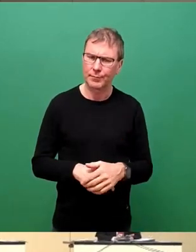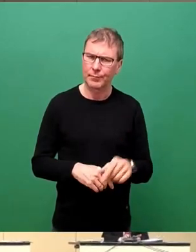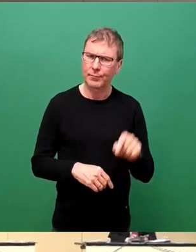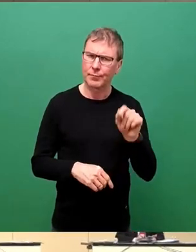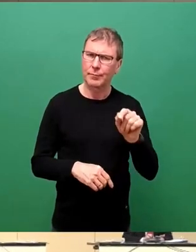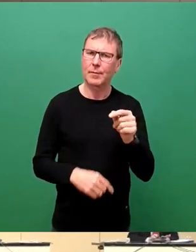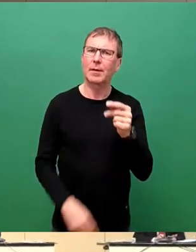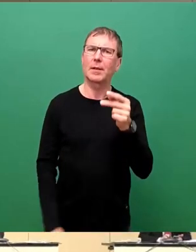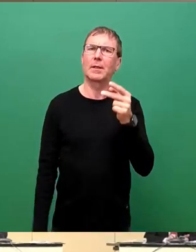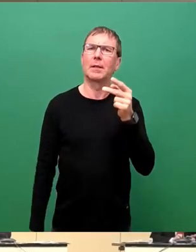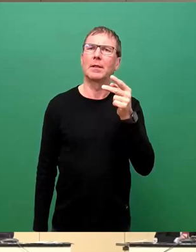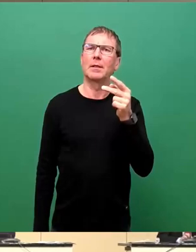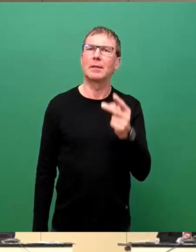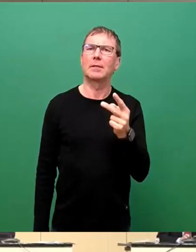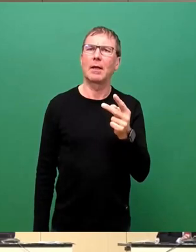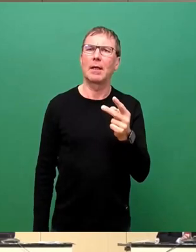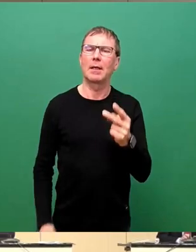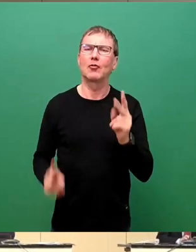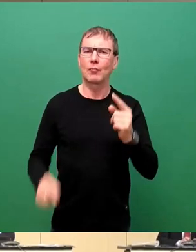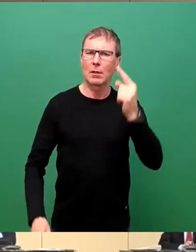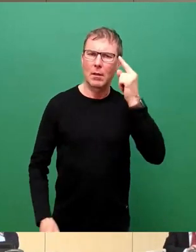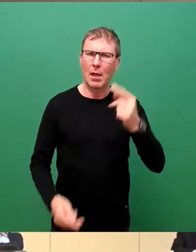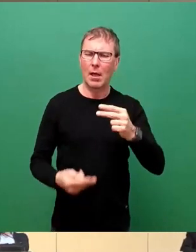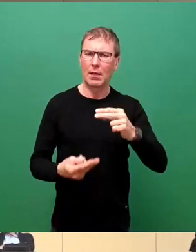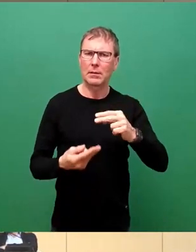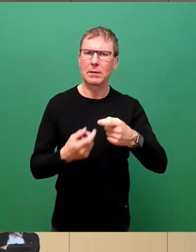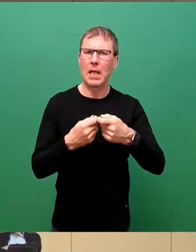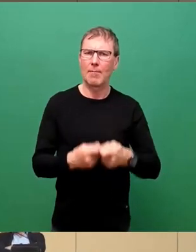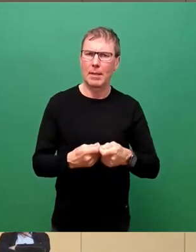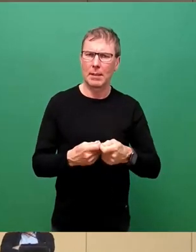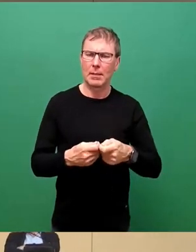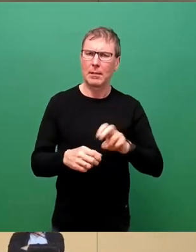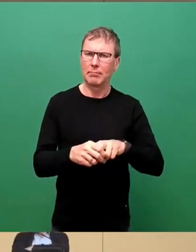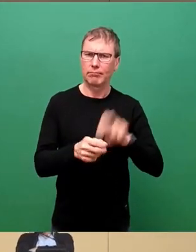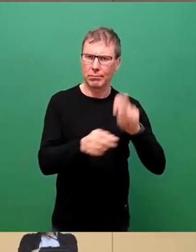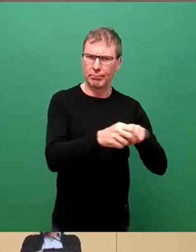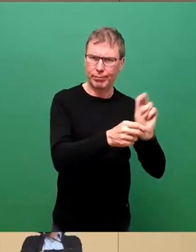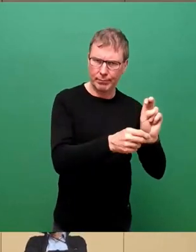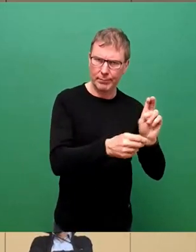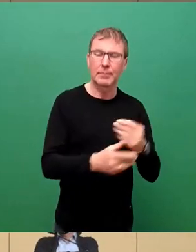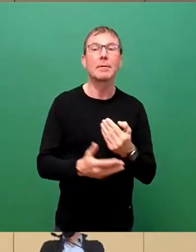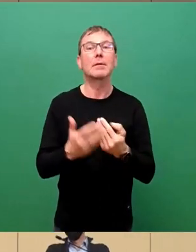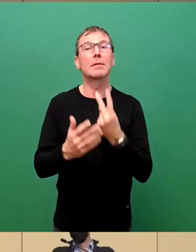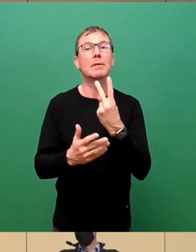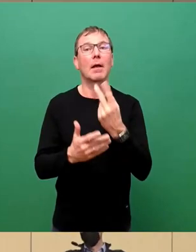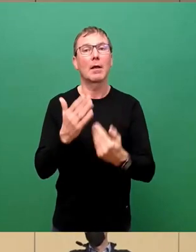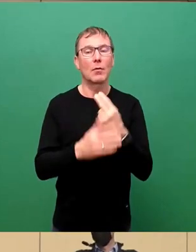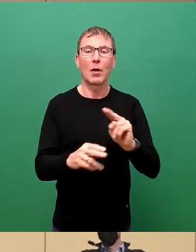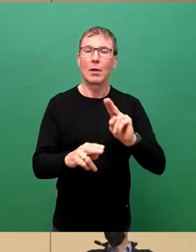Staatsratsmitglieder verlassen und zwei neue entsprechend